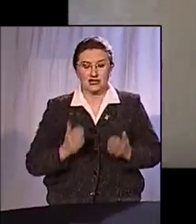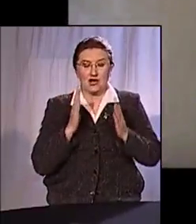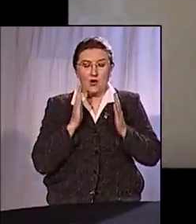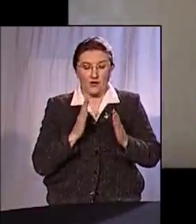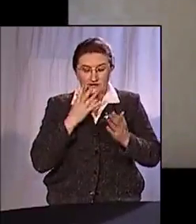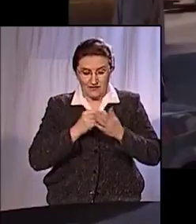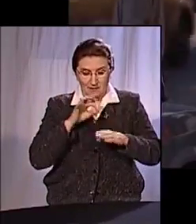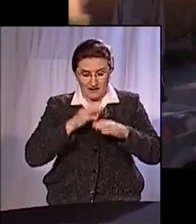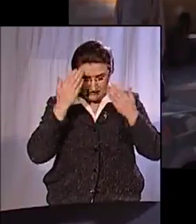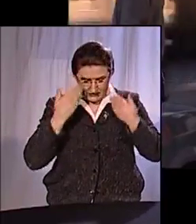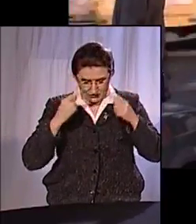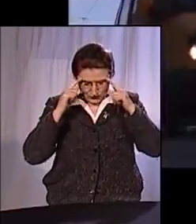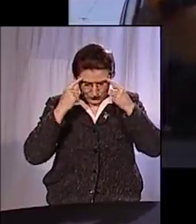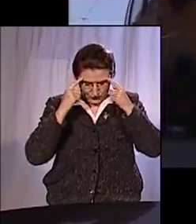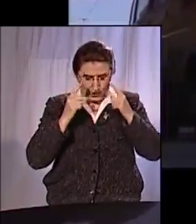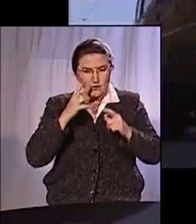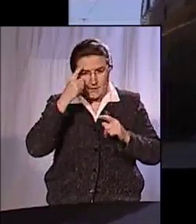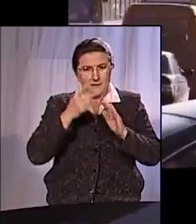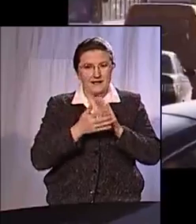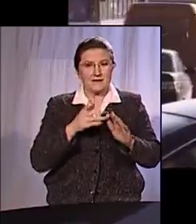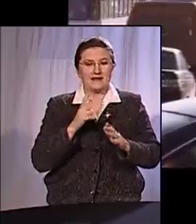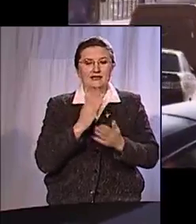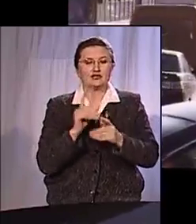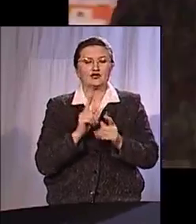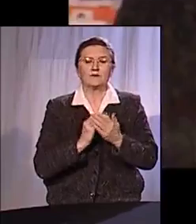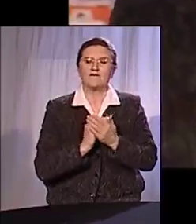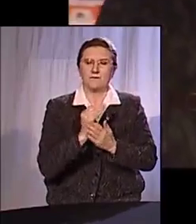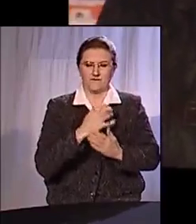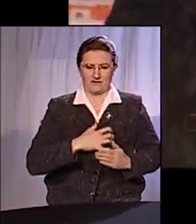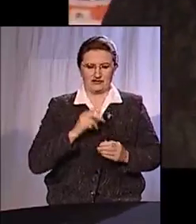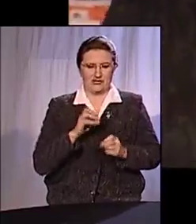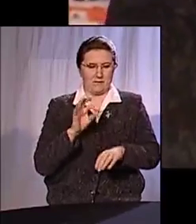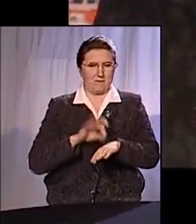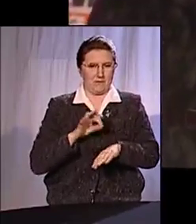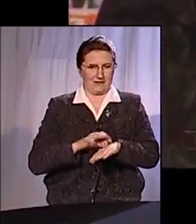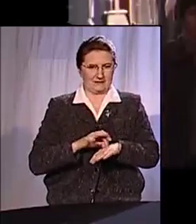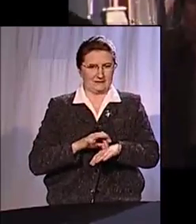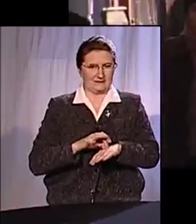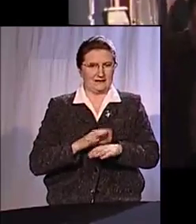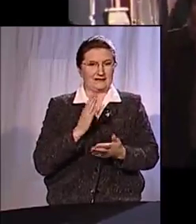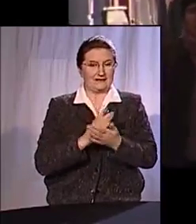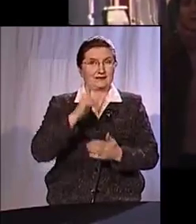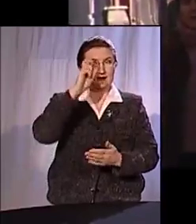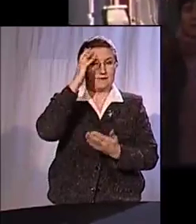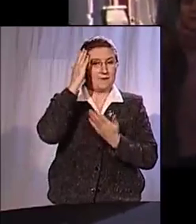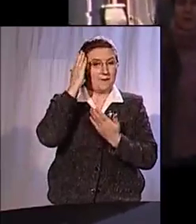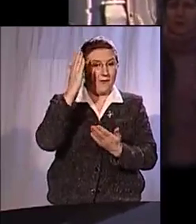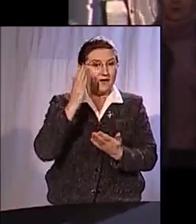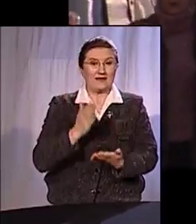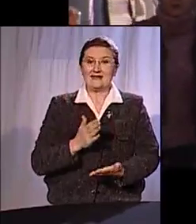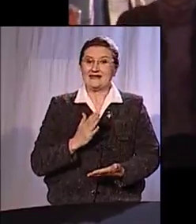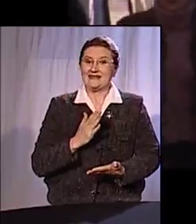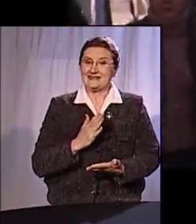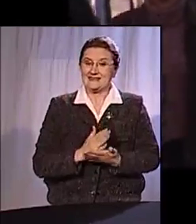концентрируется на своей болезни, но он понимает, что есть что-то важнее, чем болезнь. Вот есть Бог, и есть